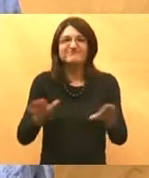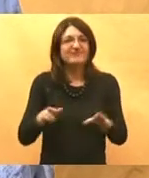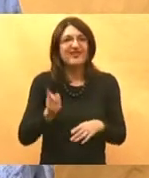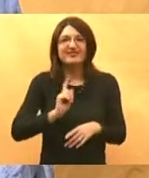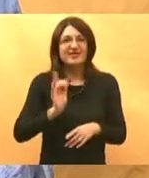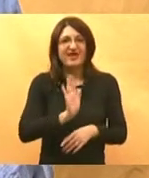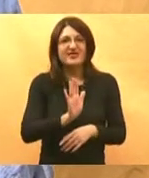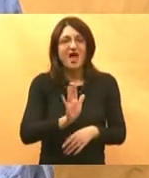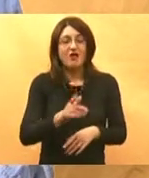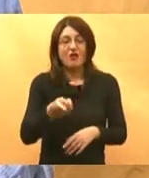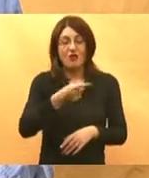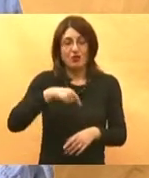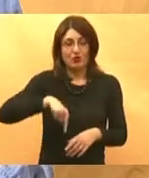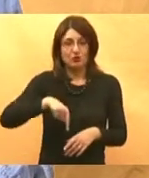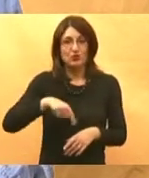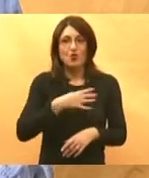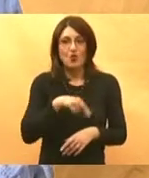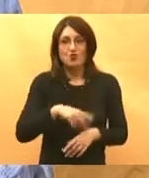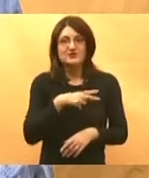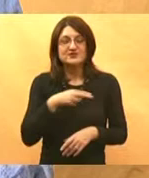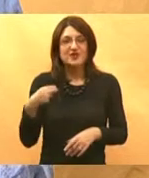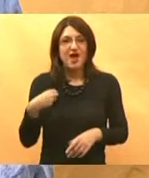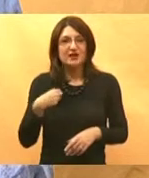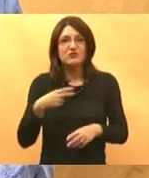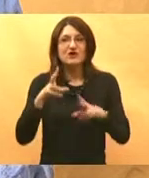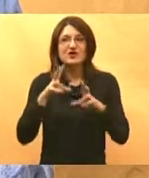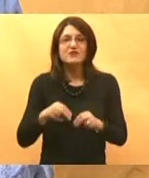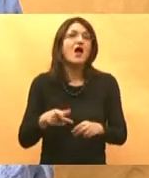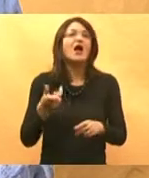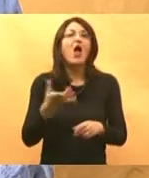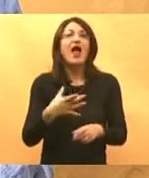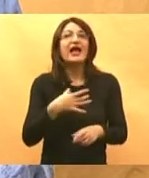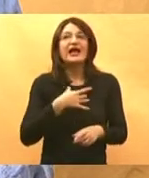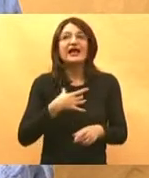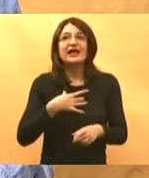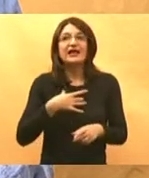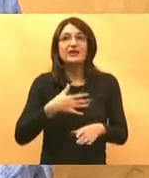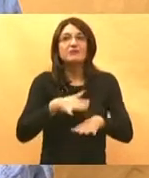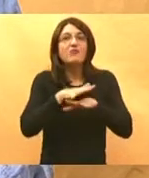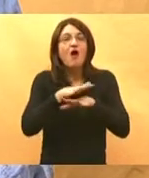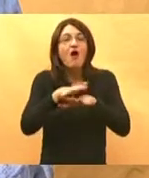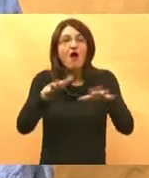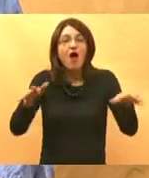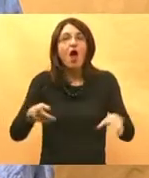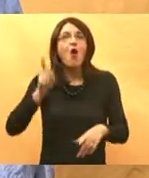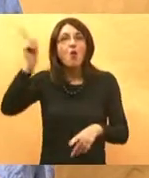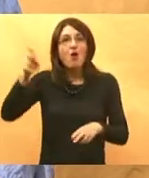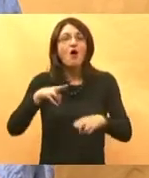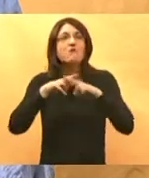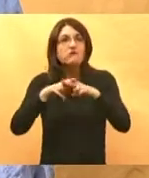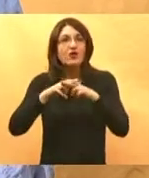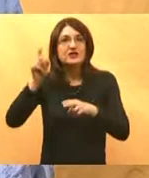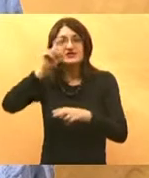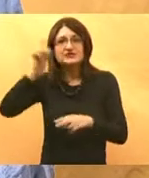da mi danas imamo u Zagrebu epidemiju gripe koja se lječi na Franu Mihajljovicu. Što je M užasno